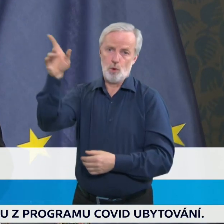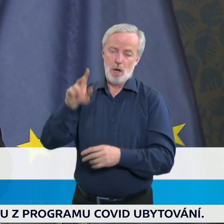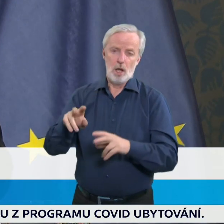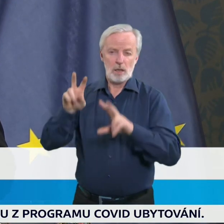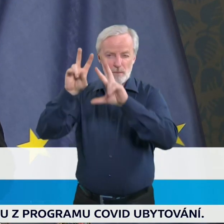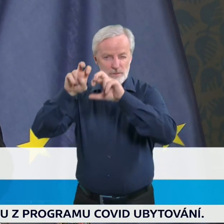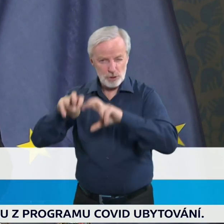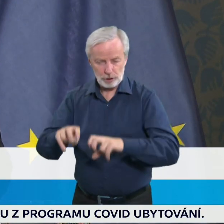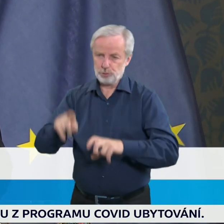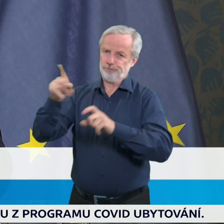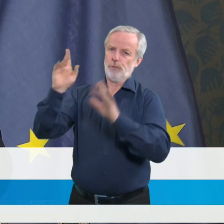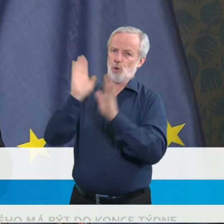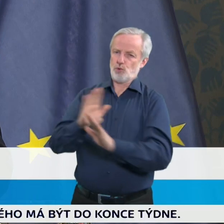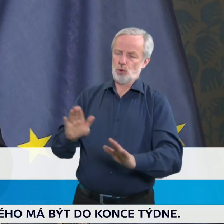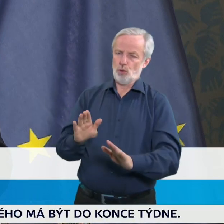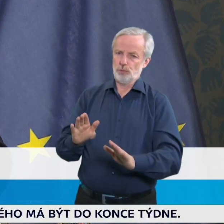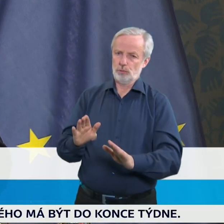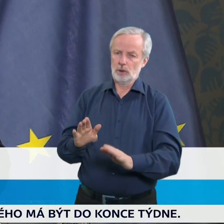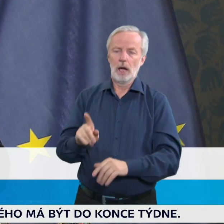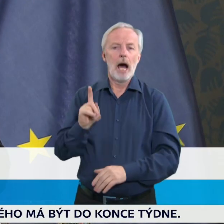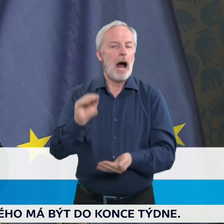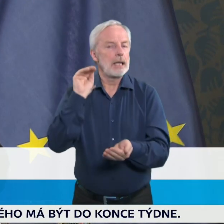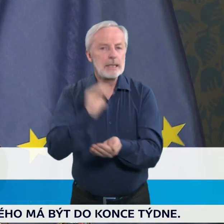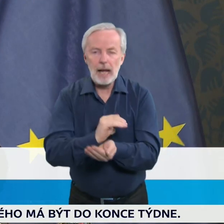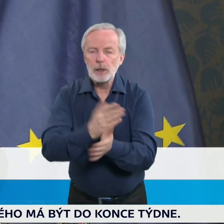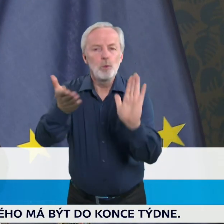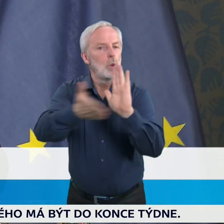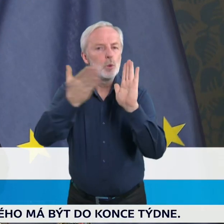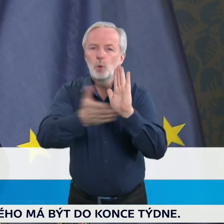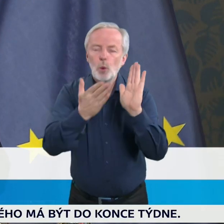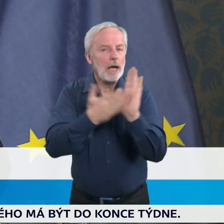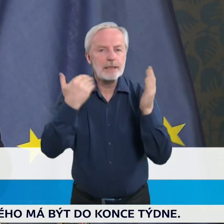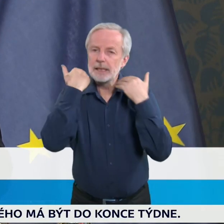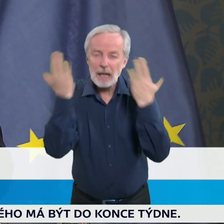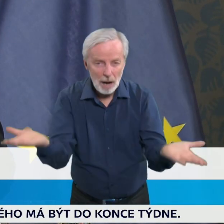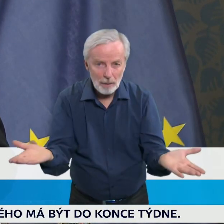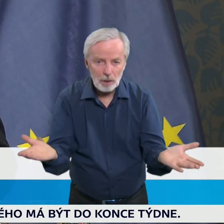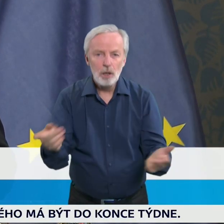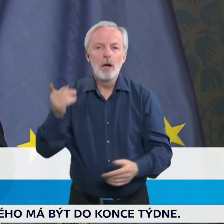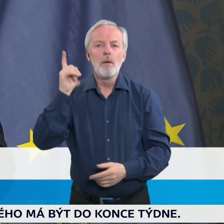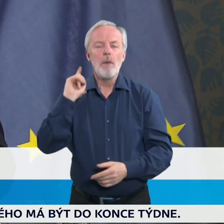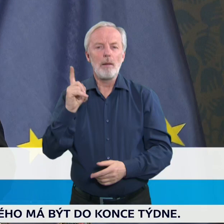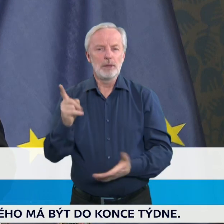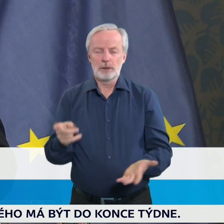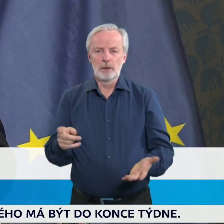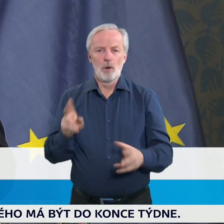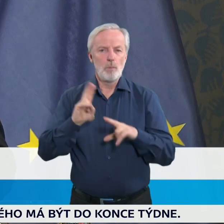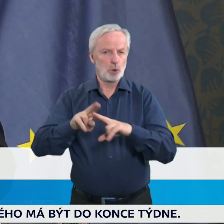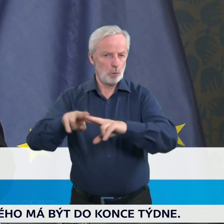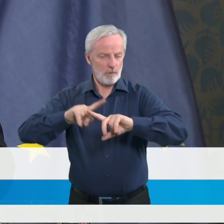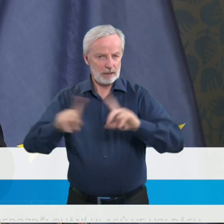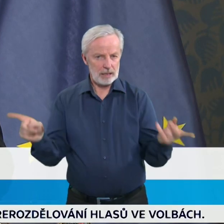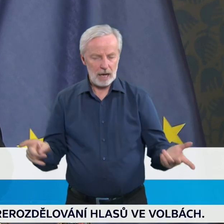rozhodnutí. Zatím ale opravdu nesvědčí nic proto, že bychom měli postupovat jinak a že by nebylo